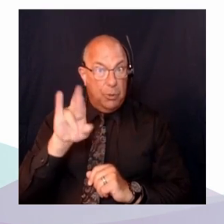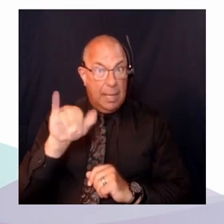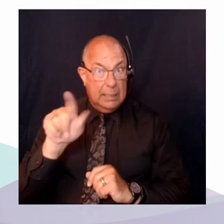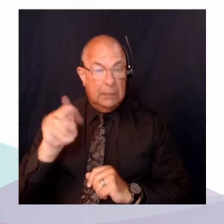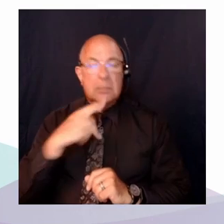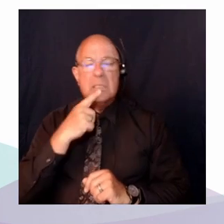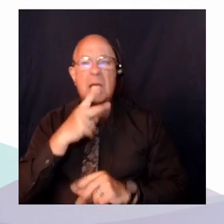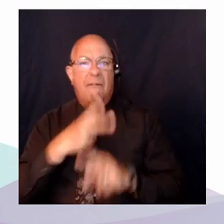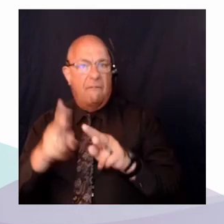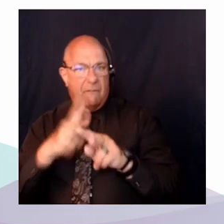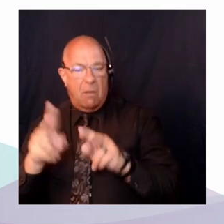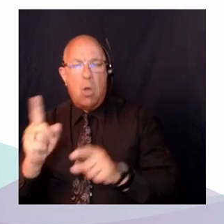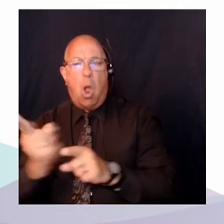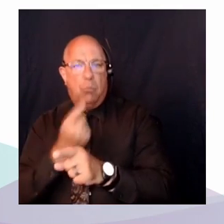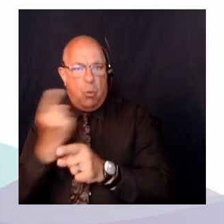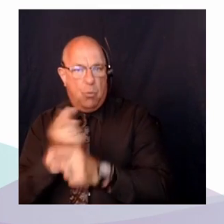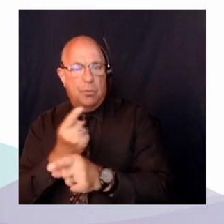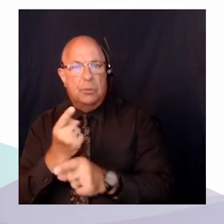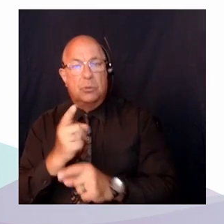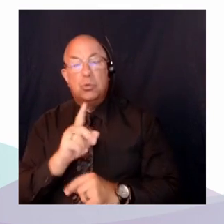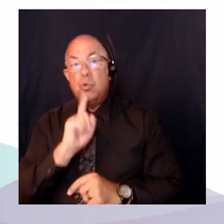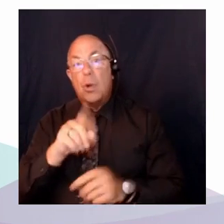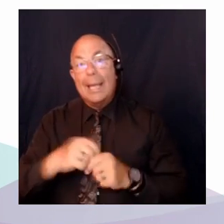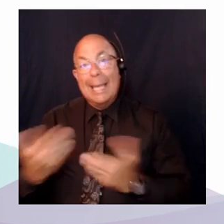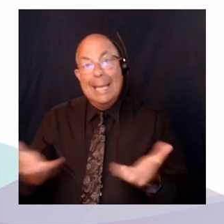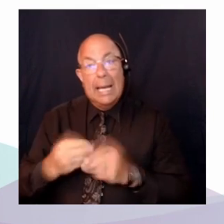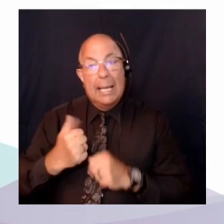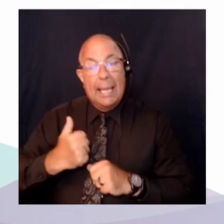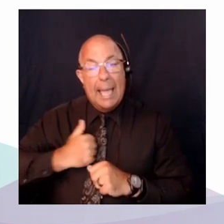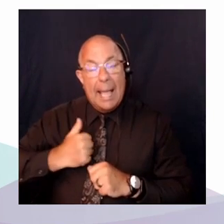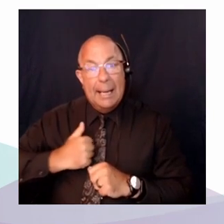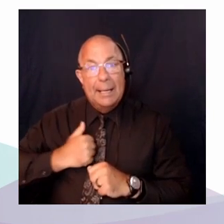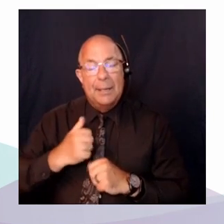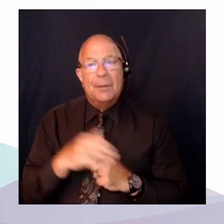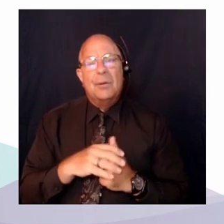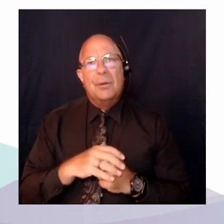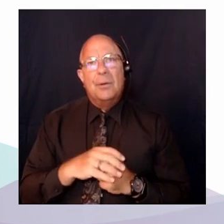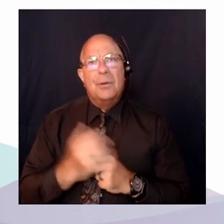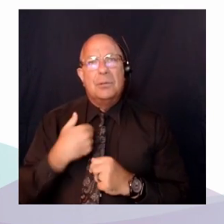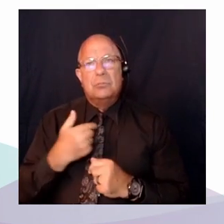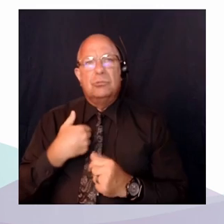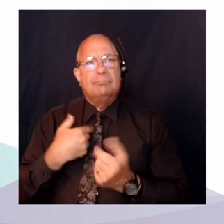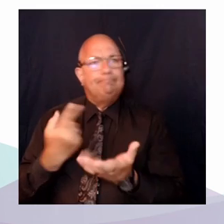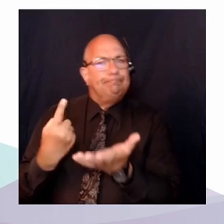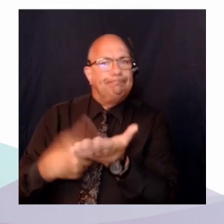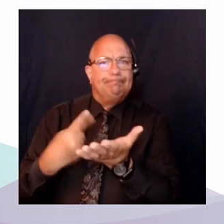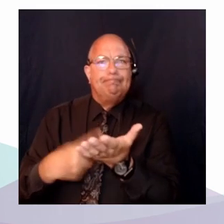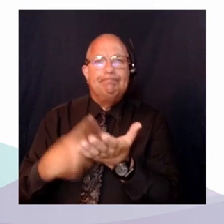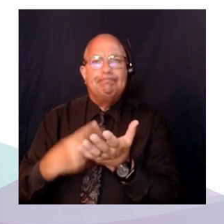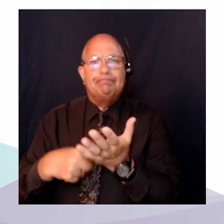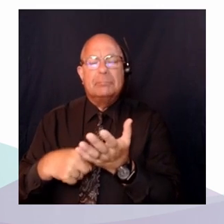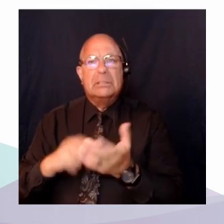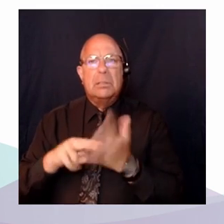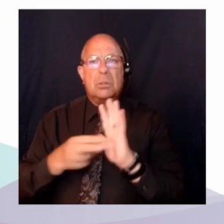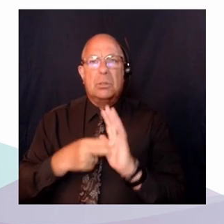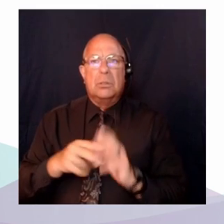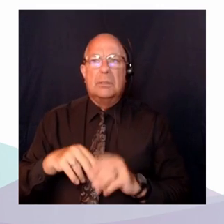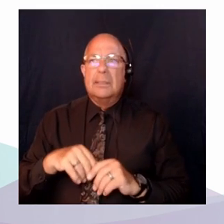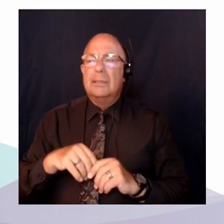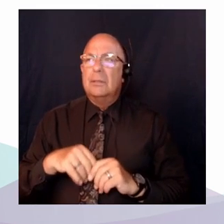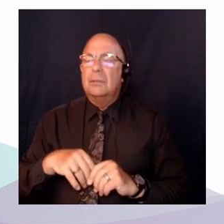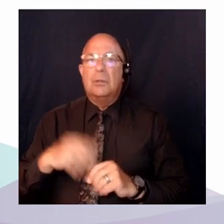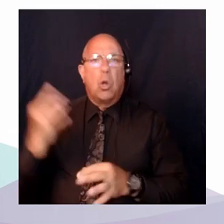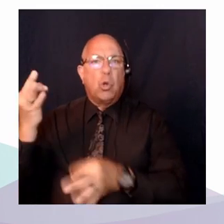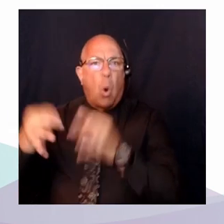C'est vrai qu'au Canada, j'ai parlé des résistances des tribunaux judiciaires et du droit interne à l'égard de la